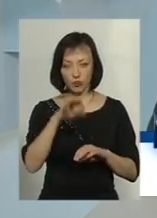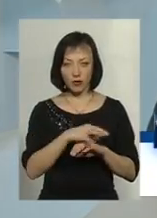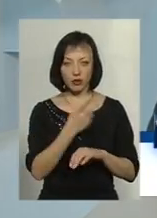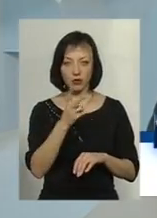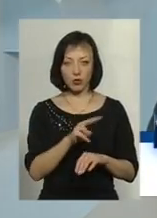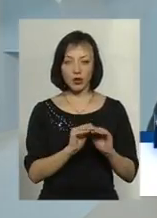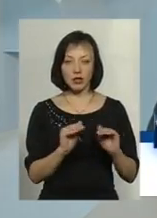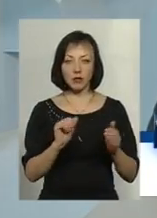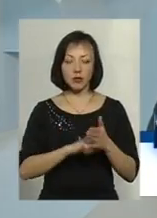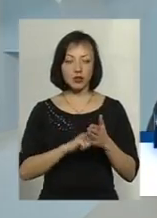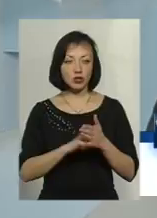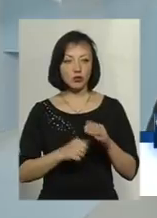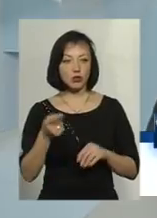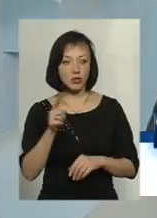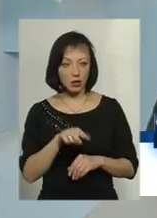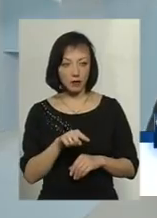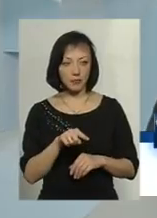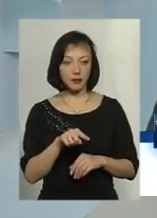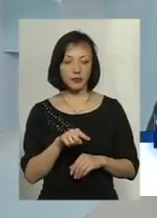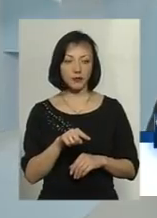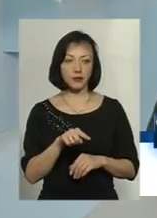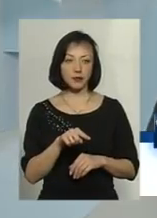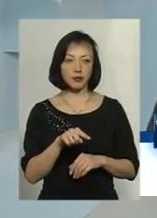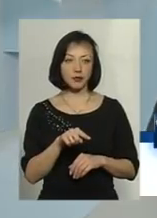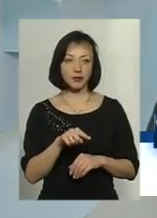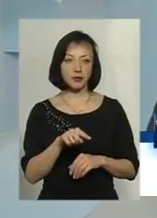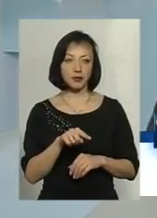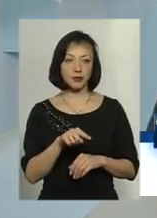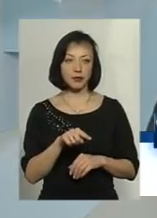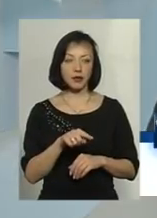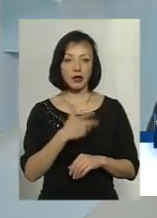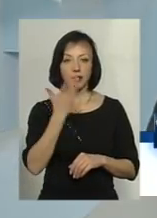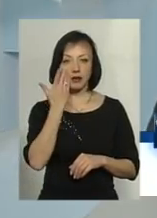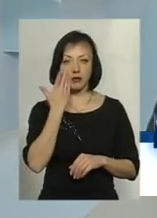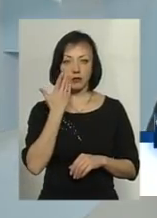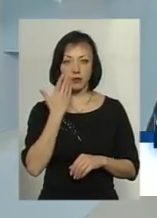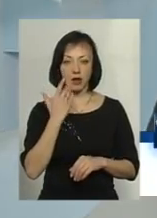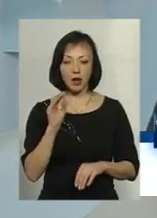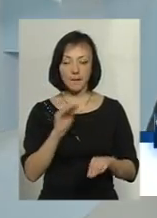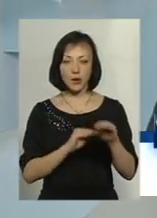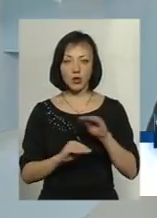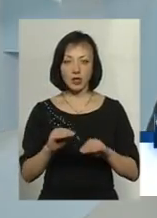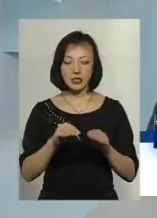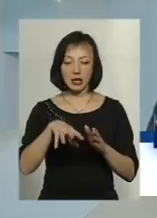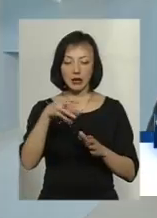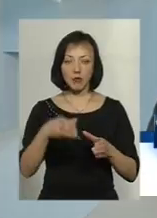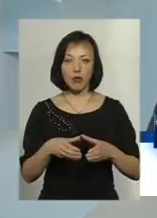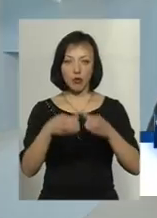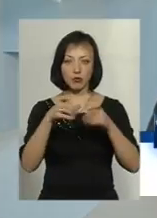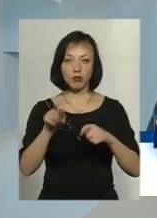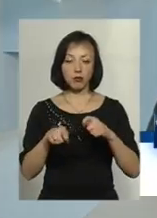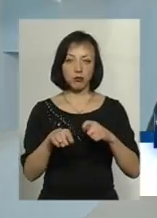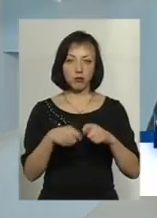Причиною стало те, що при монтажі димоходу були порушені певні вимоги,